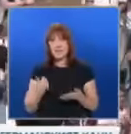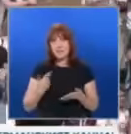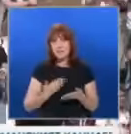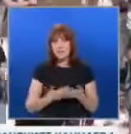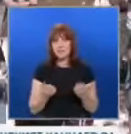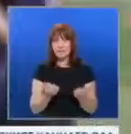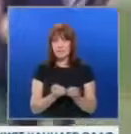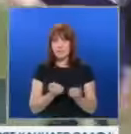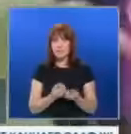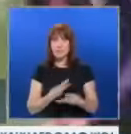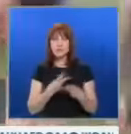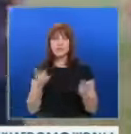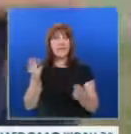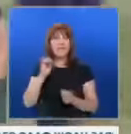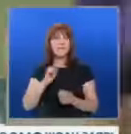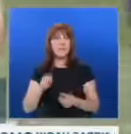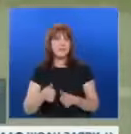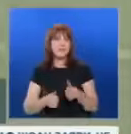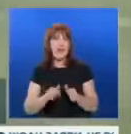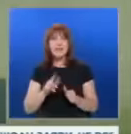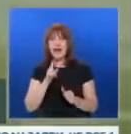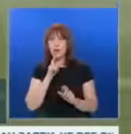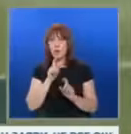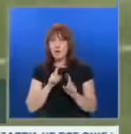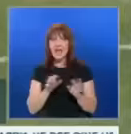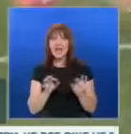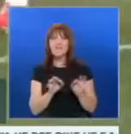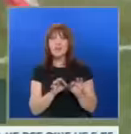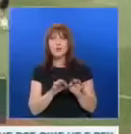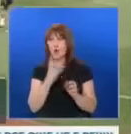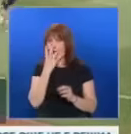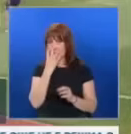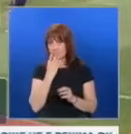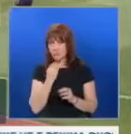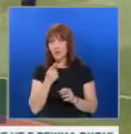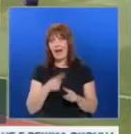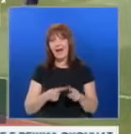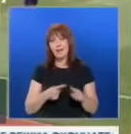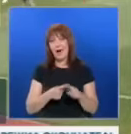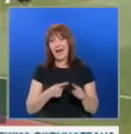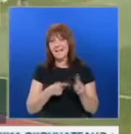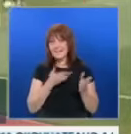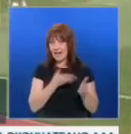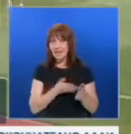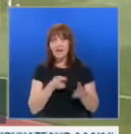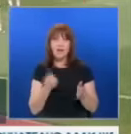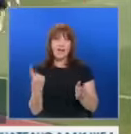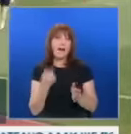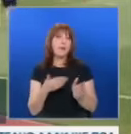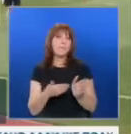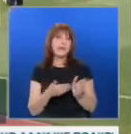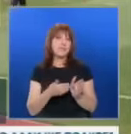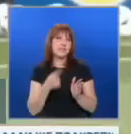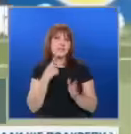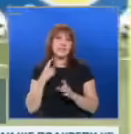откриването на европейското първенство. Според някои коментари, Фил Крук е разочарован от ролята си на резерва в Бундестима и това е една от причините довели до